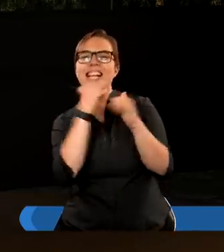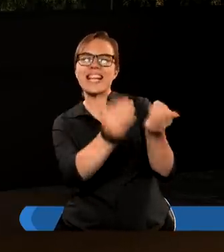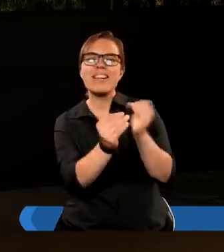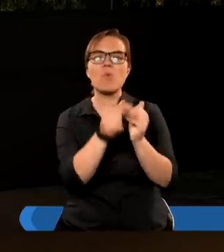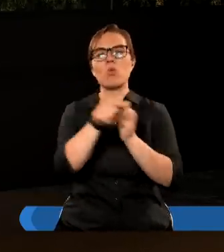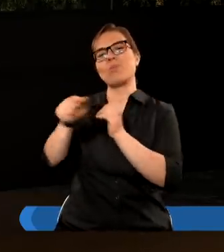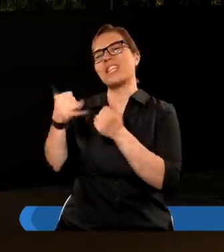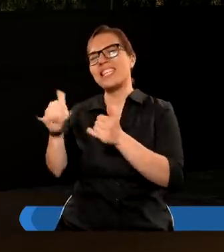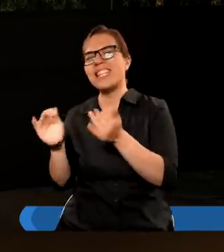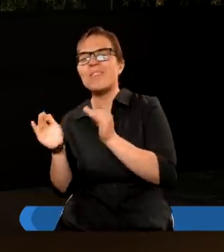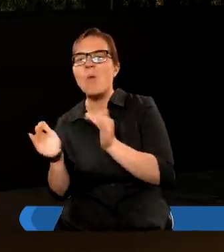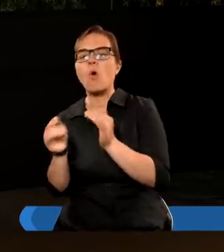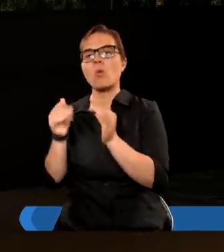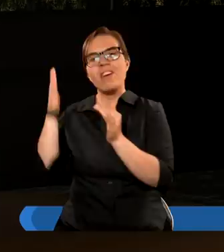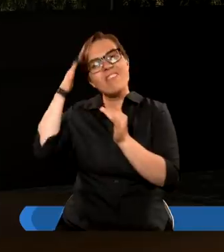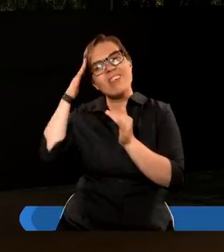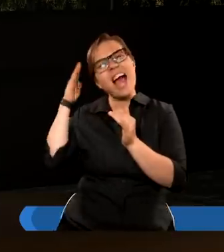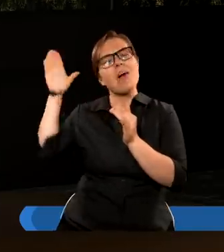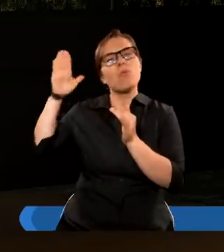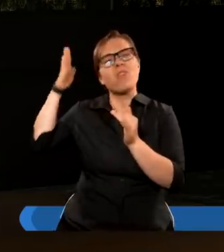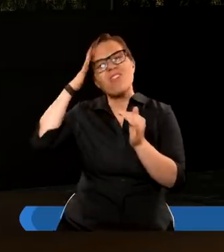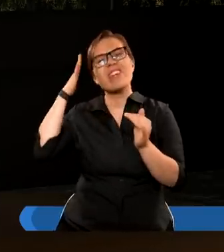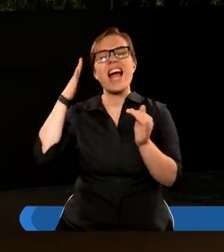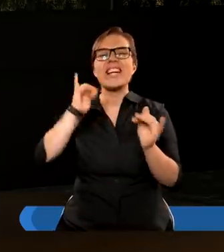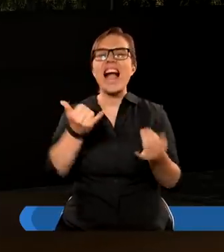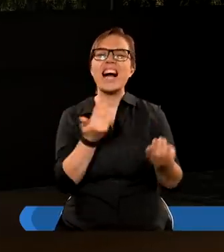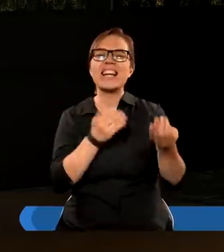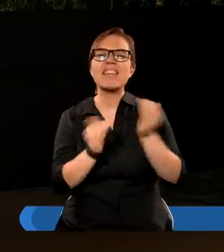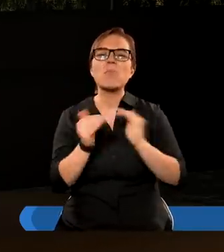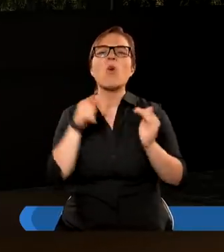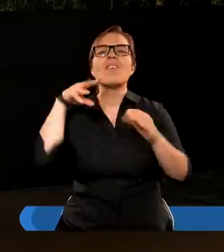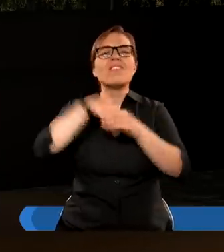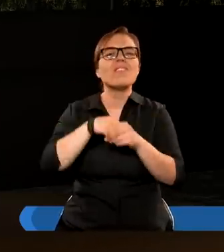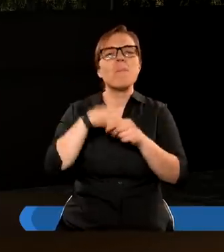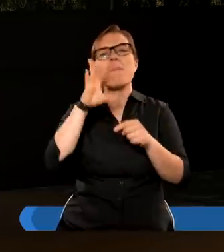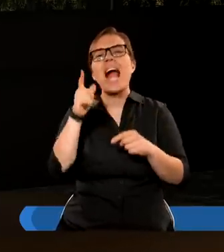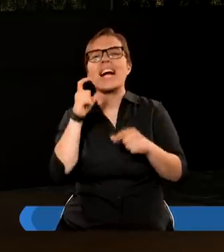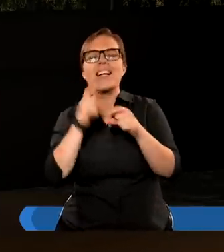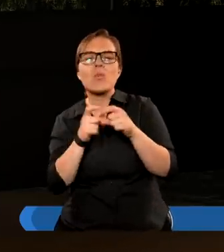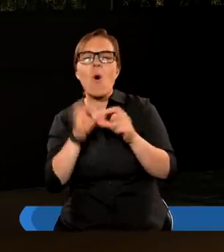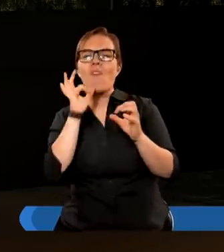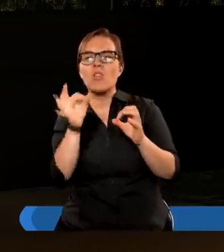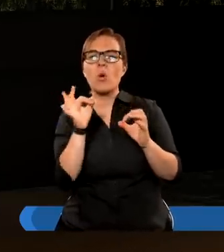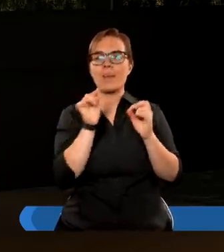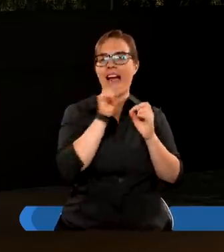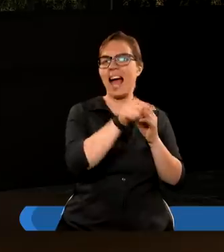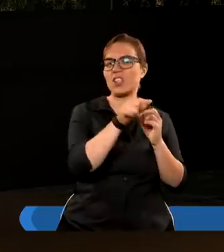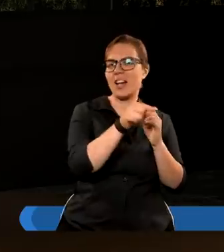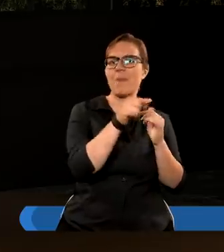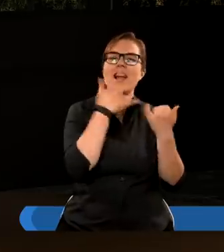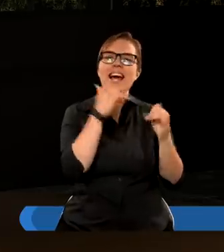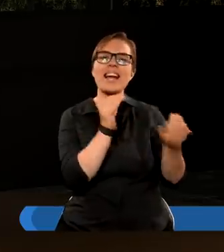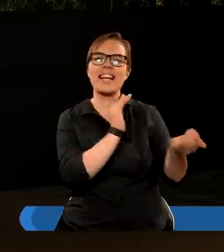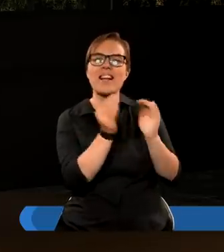potrzebuje, żeby znaleźć na niego sposób. Żeby on usłyszał o tym, co jest tak piękne, dobre i cudowne. Tą dobrą